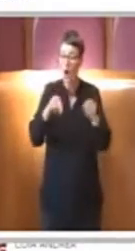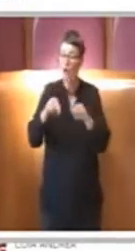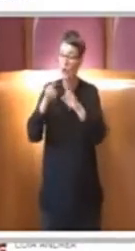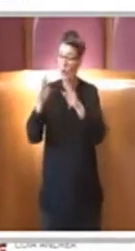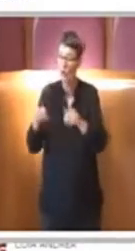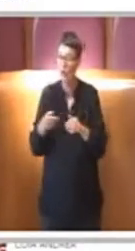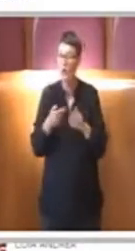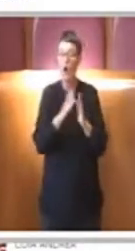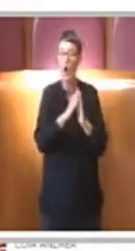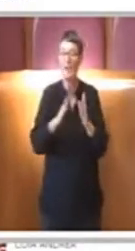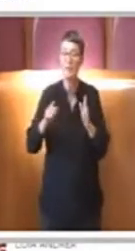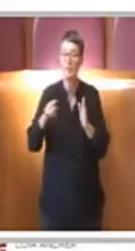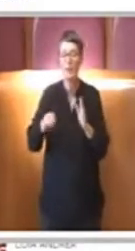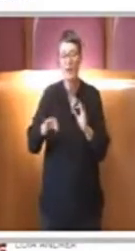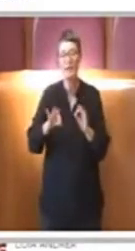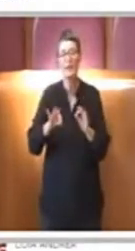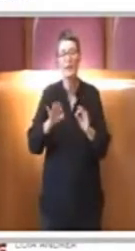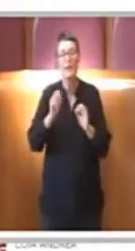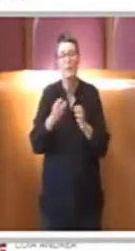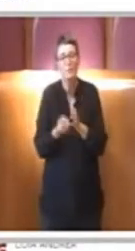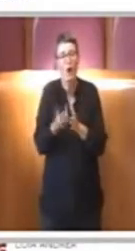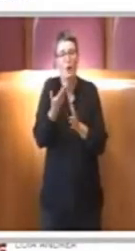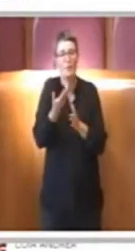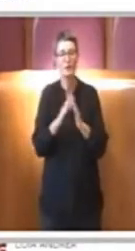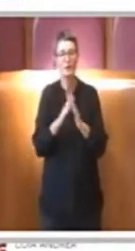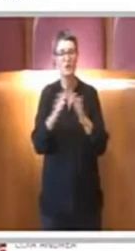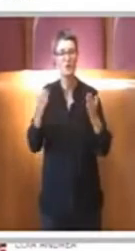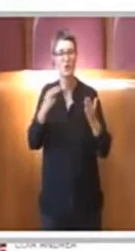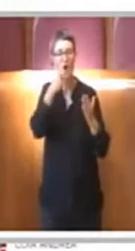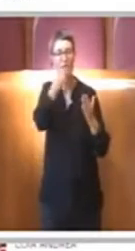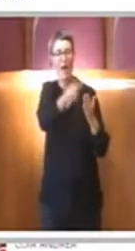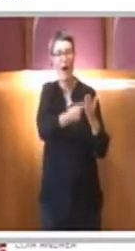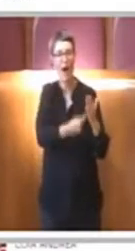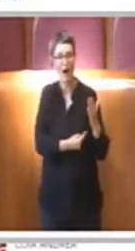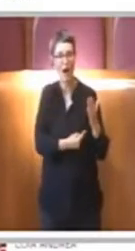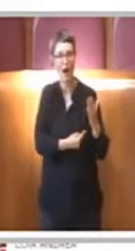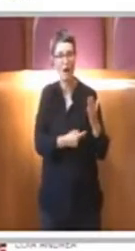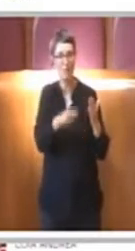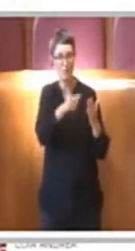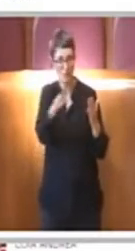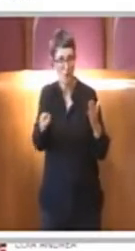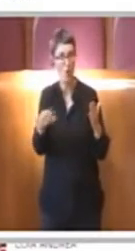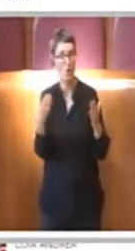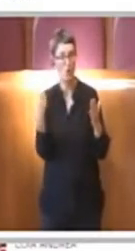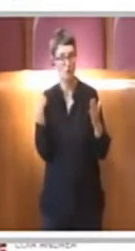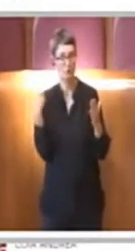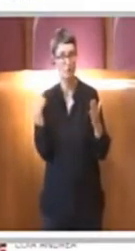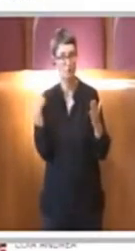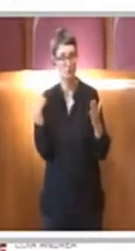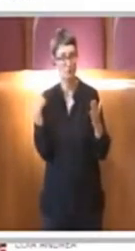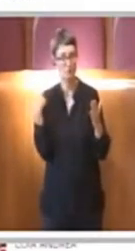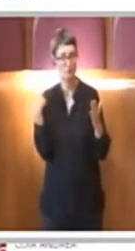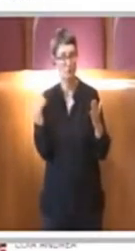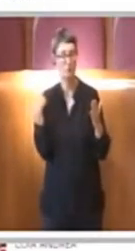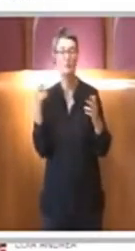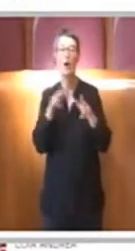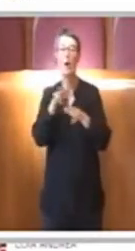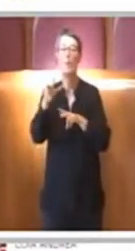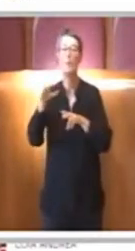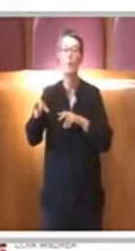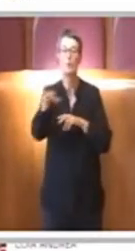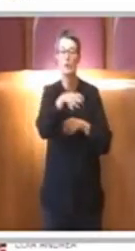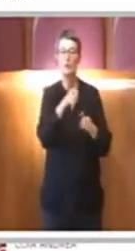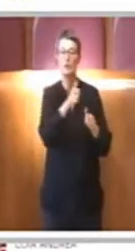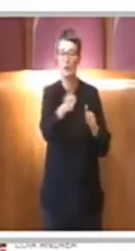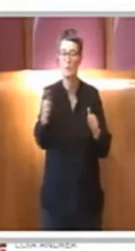richiesta suddiviso per municipi in cui si evidenzia l'eventuale possibilità di effettuare